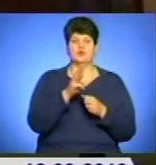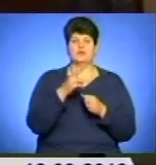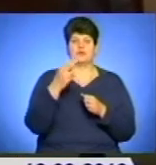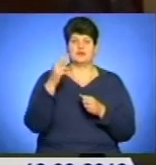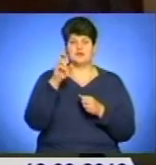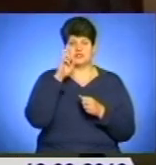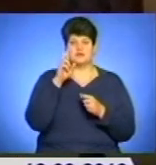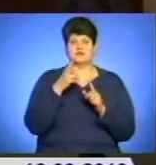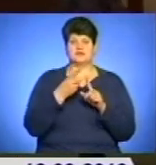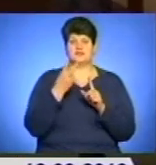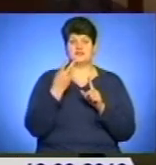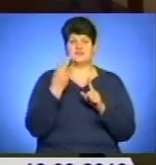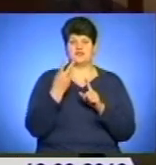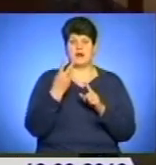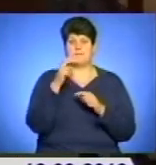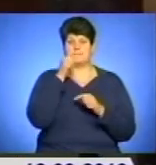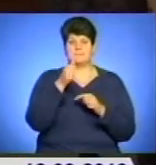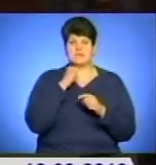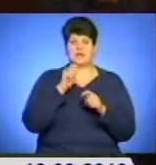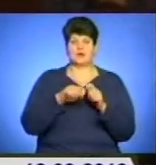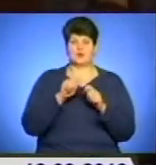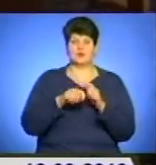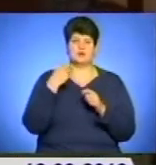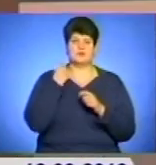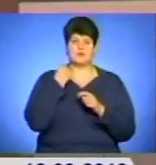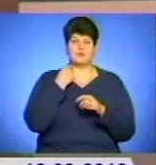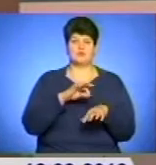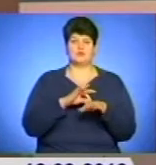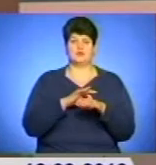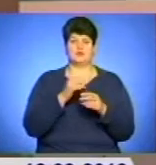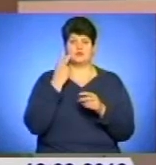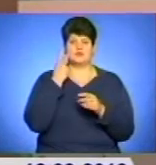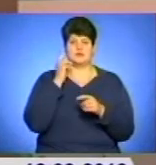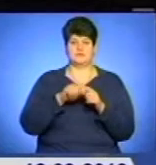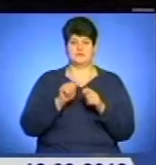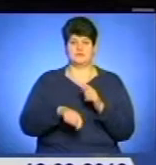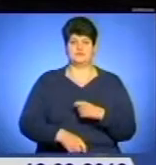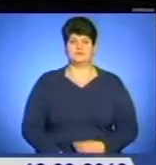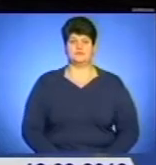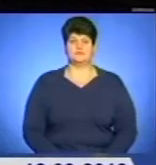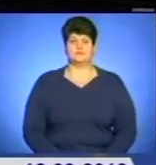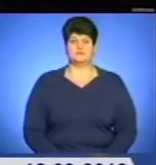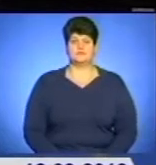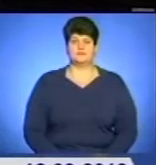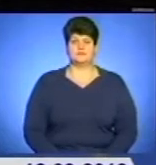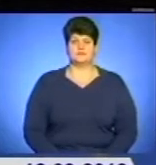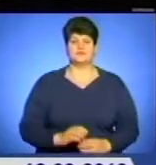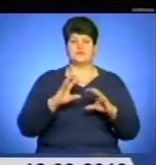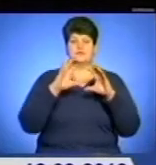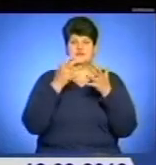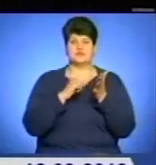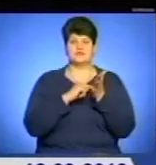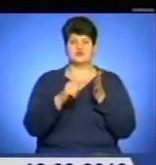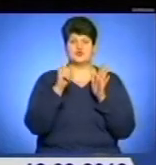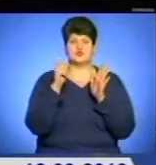наступні два місяці. Для контролю заборгованості профільне міністерство проводить постійний моніторинг. У світі відзначили